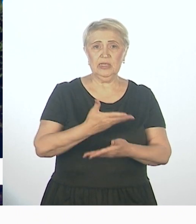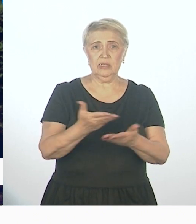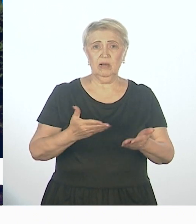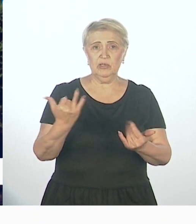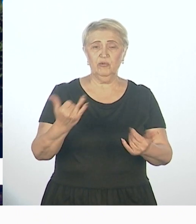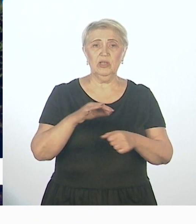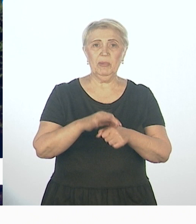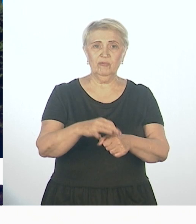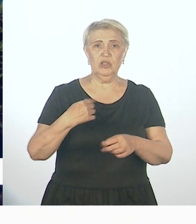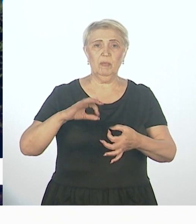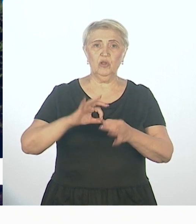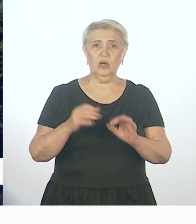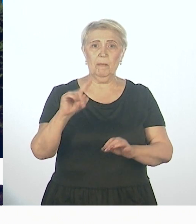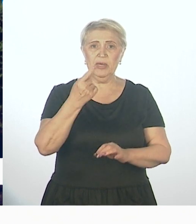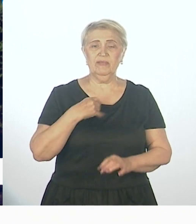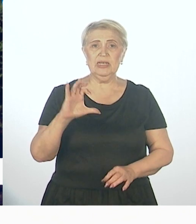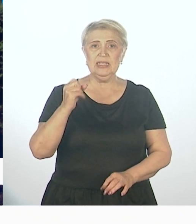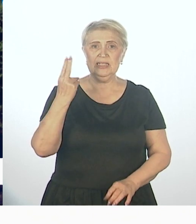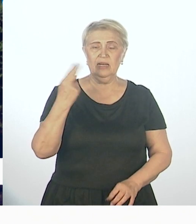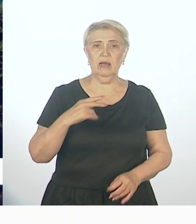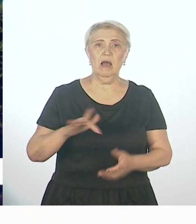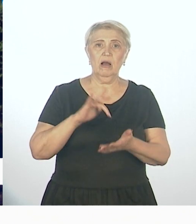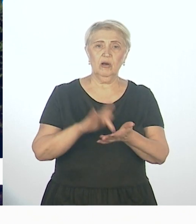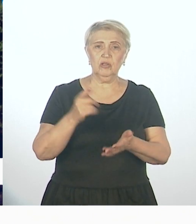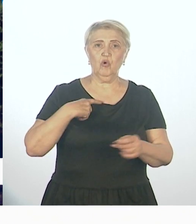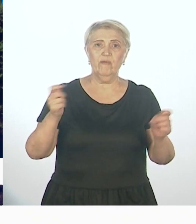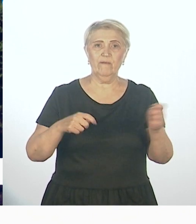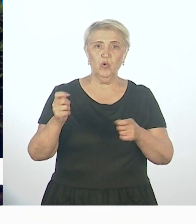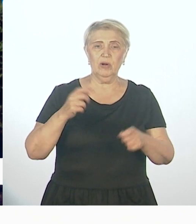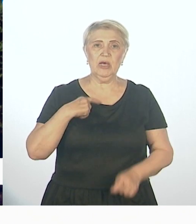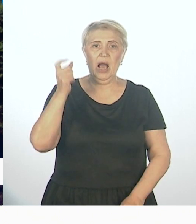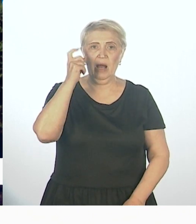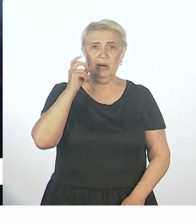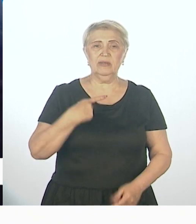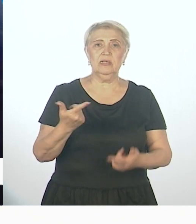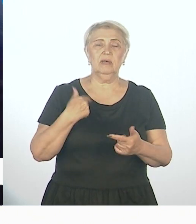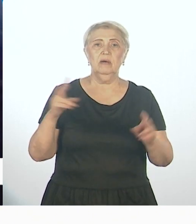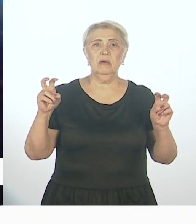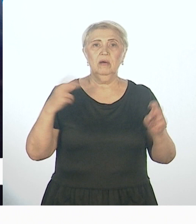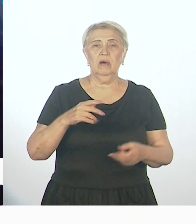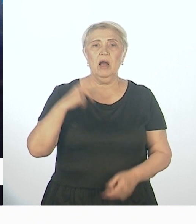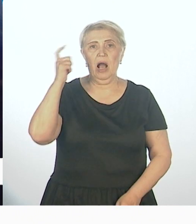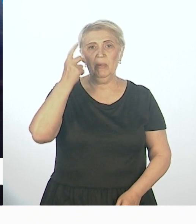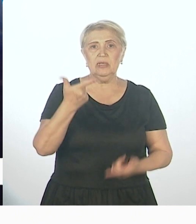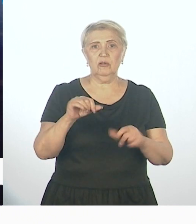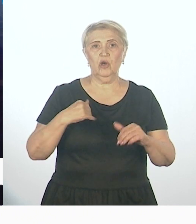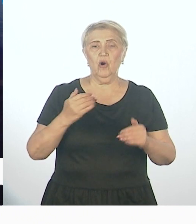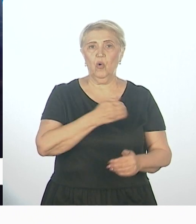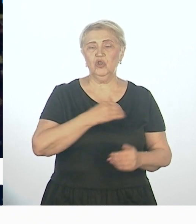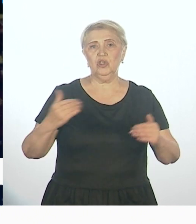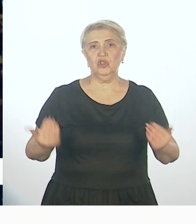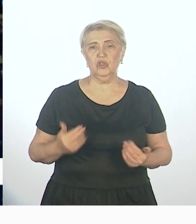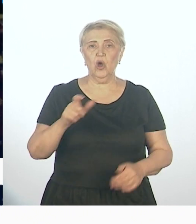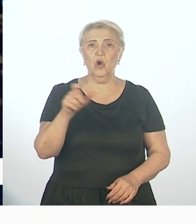подводим итоги первого социального городского форума «Хабаровск. Город, где хочется жить». Так, ну люди, которые приезжали, они же не только